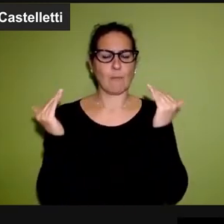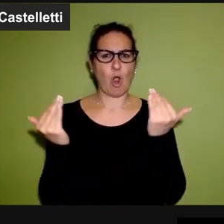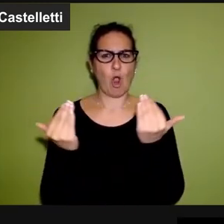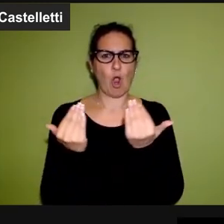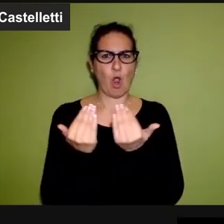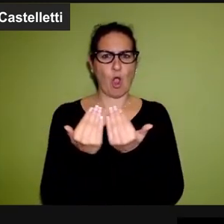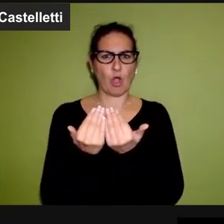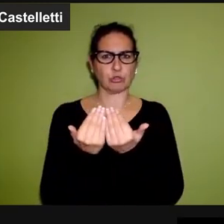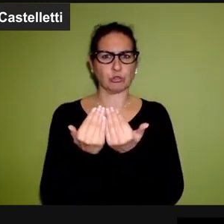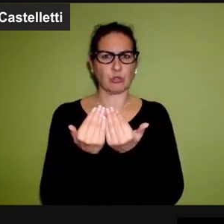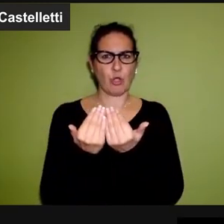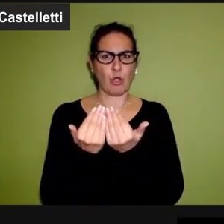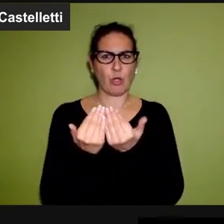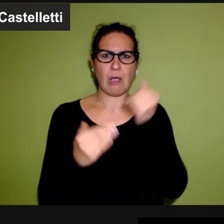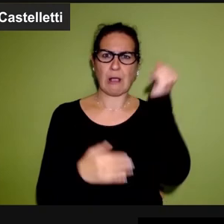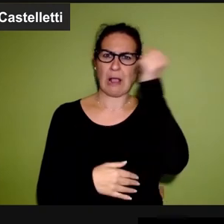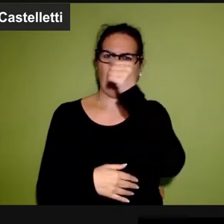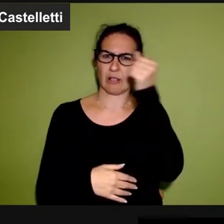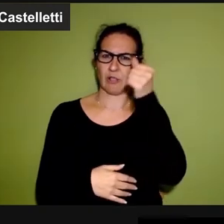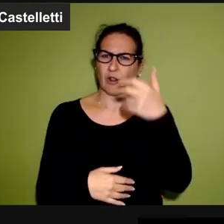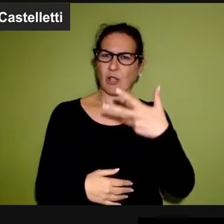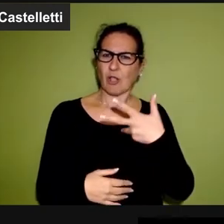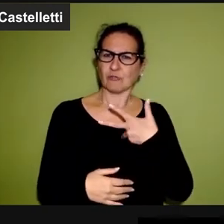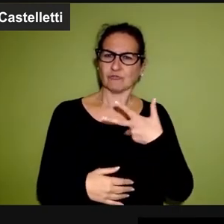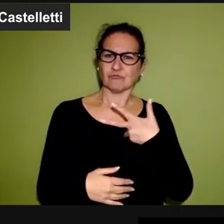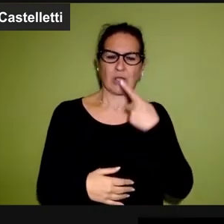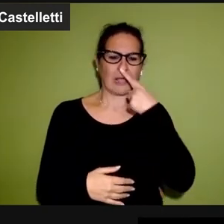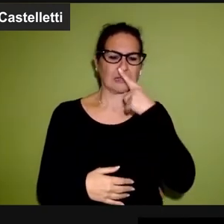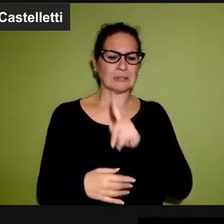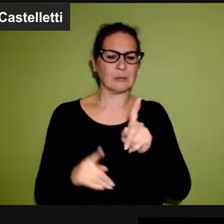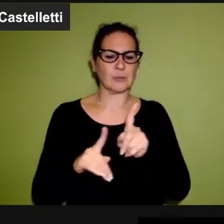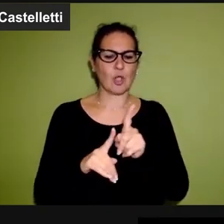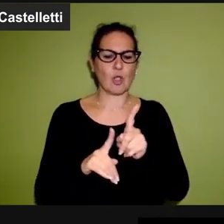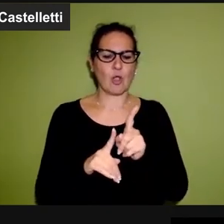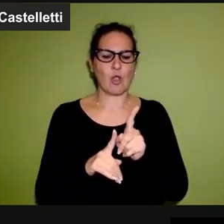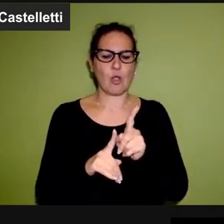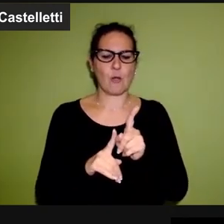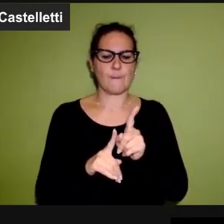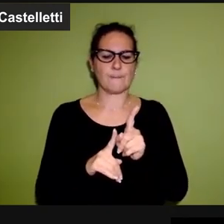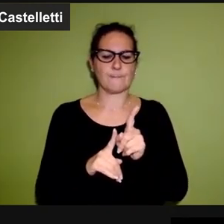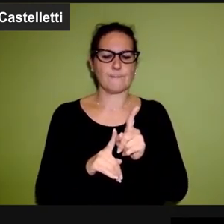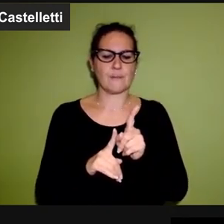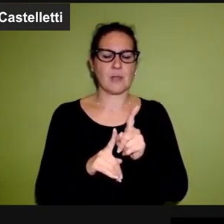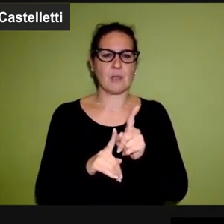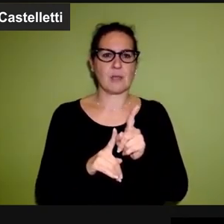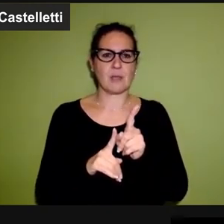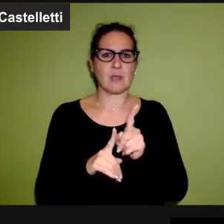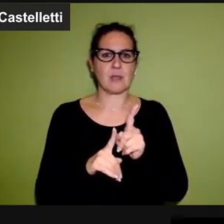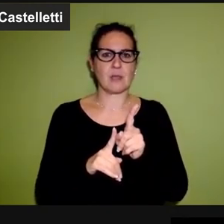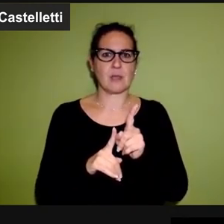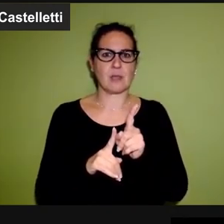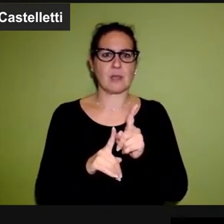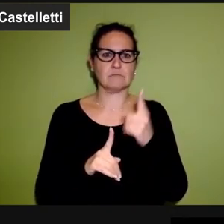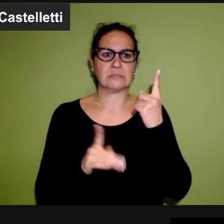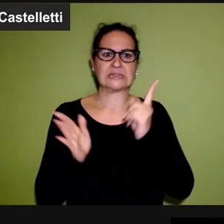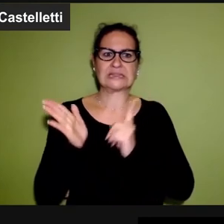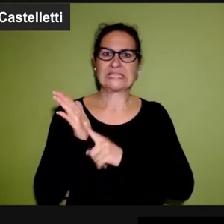sia delle voci autorevolissime che hanno sostenuto il diritto di ciascuno all'eutanasia.